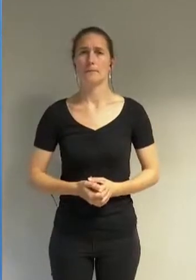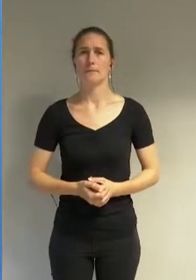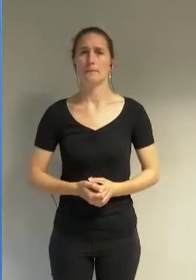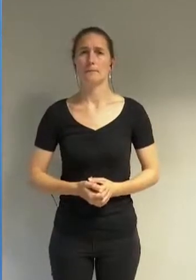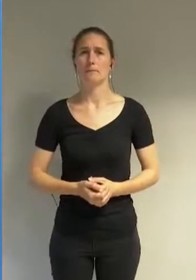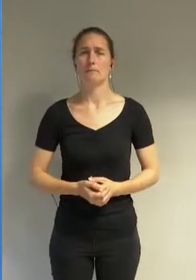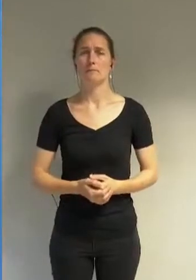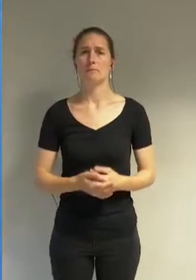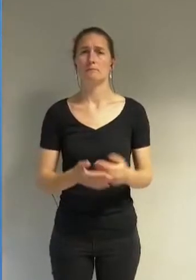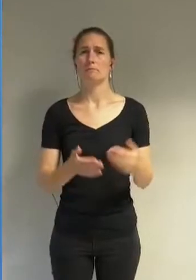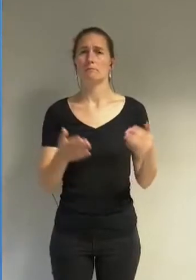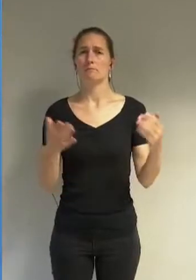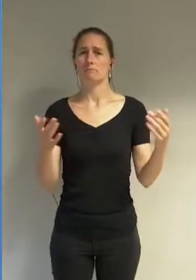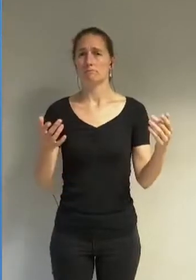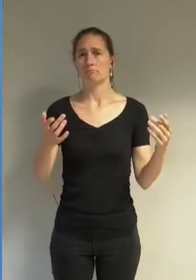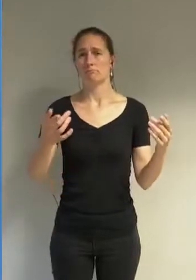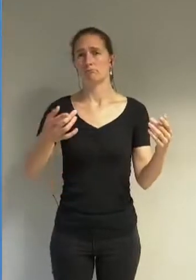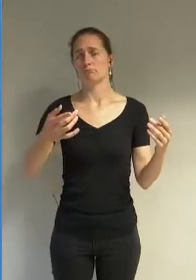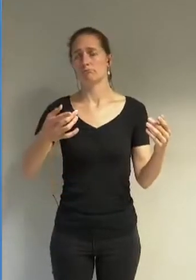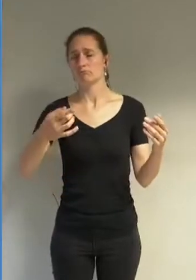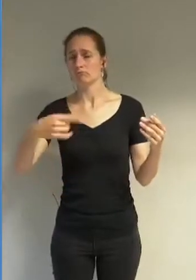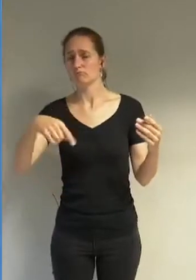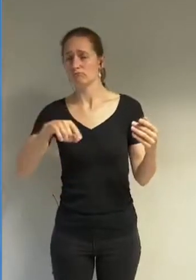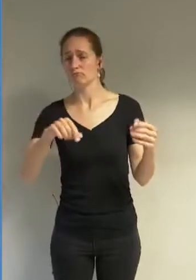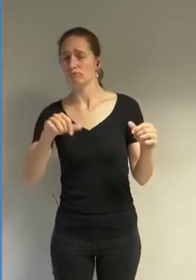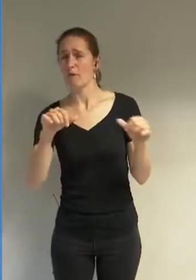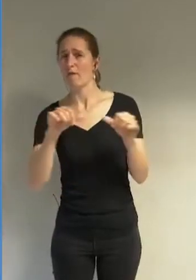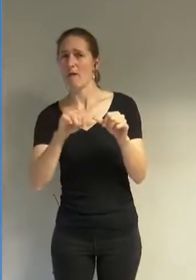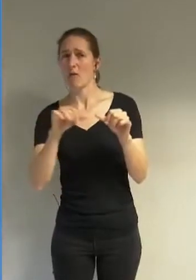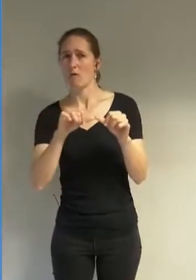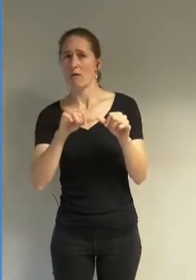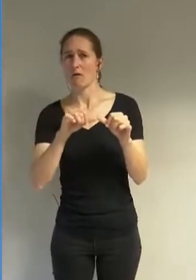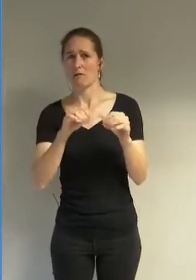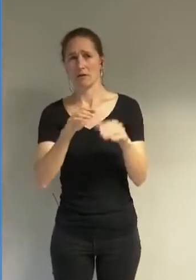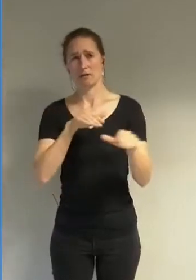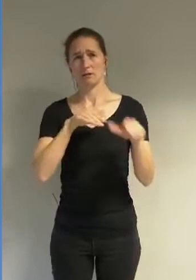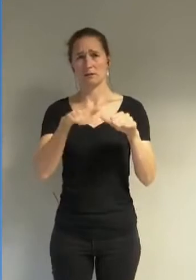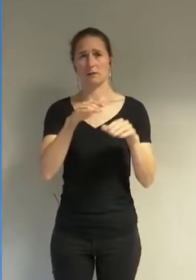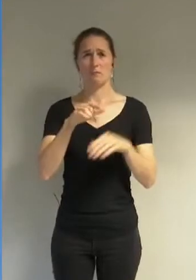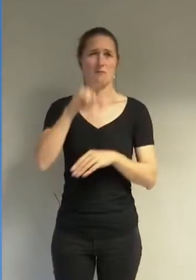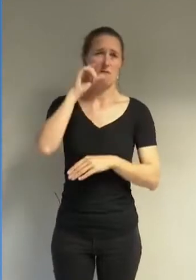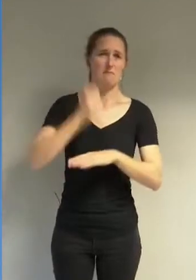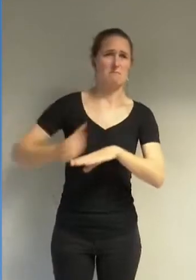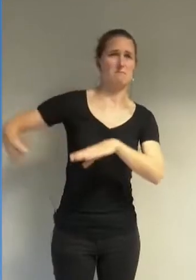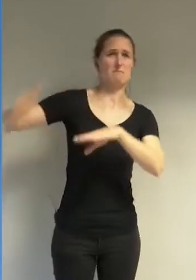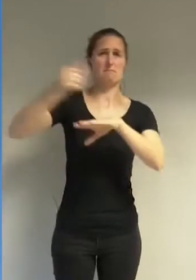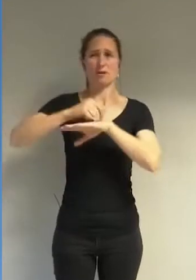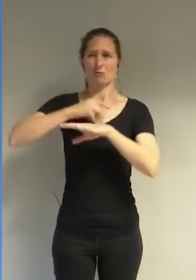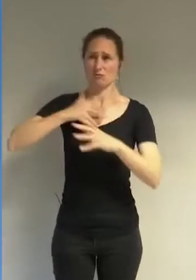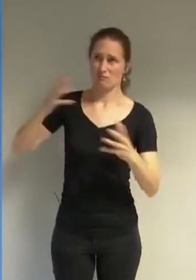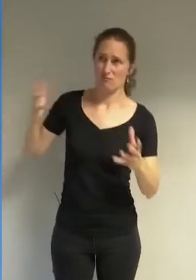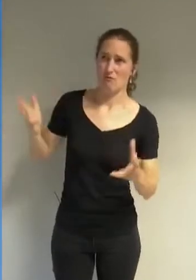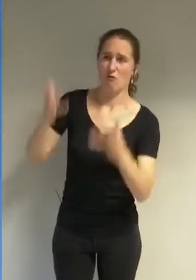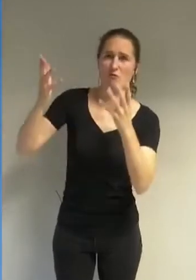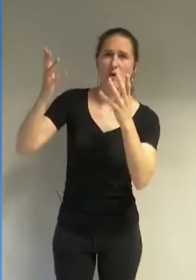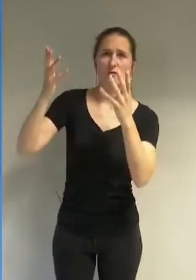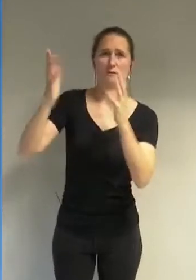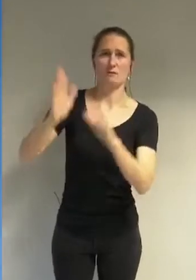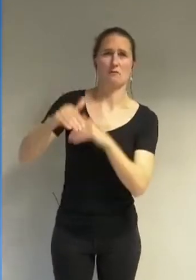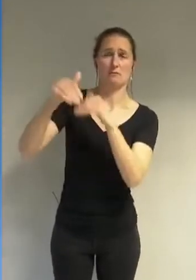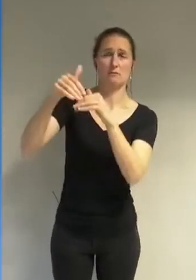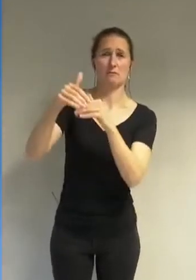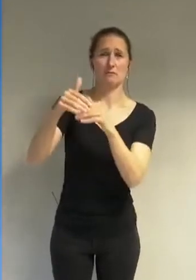nous ne faisons rien d'autre que renforcer un système patriarcal particulier au sein d'une société qui est loin